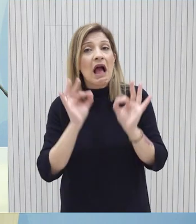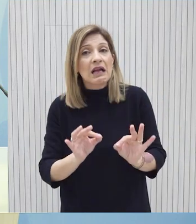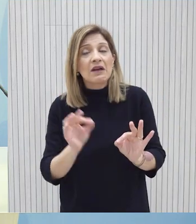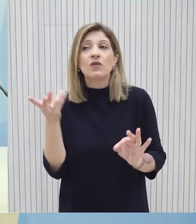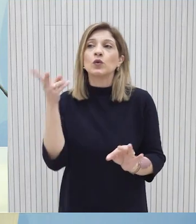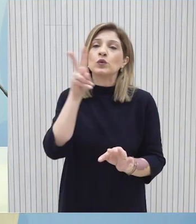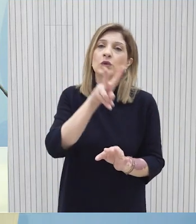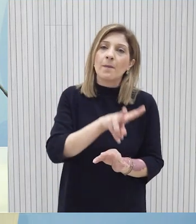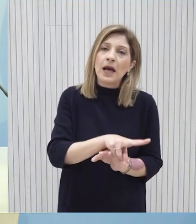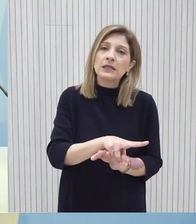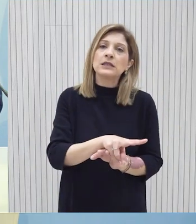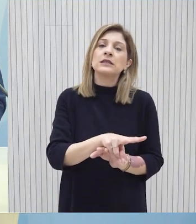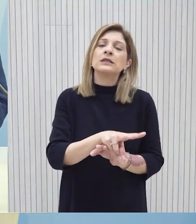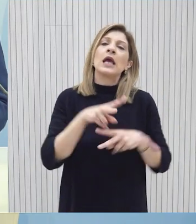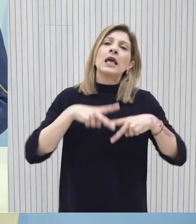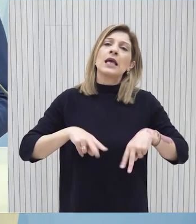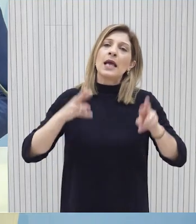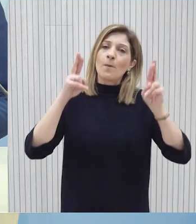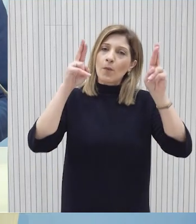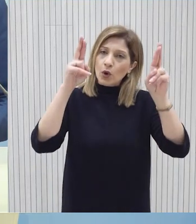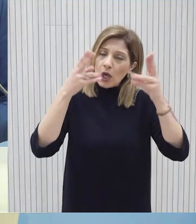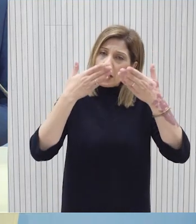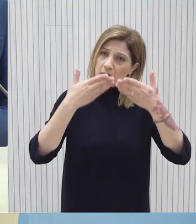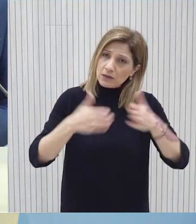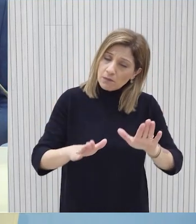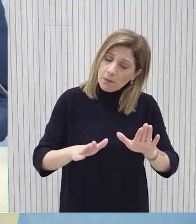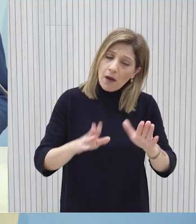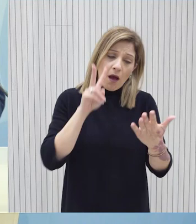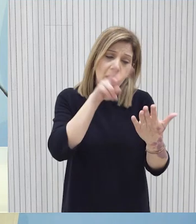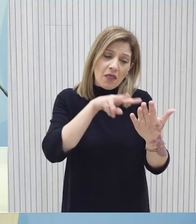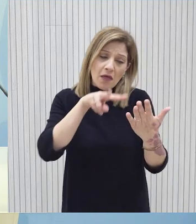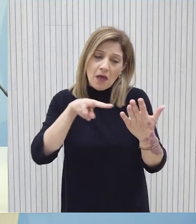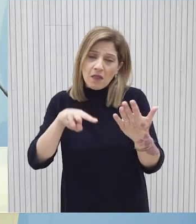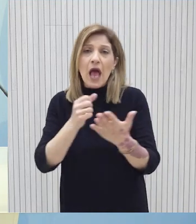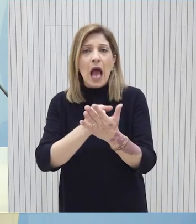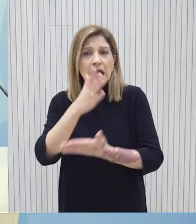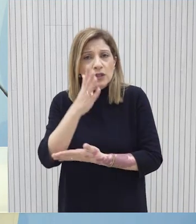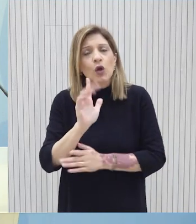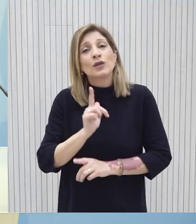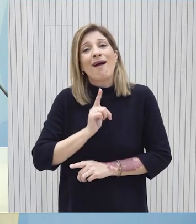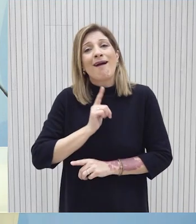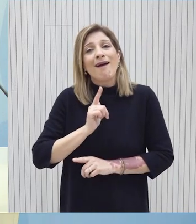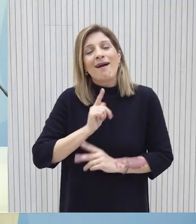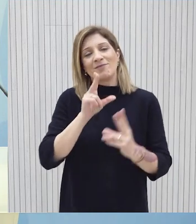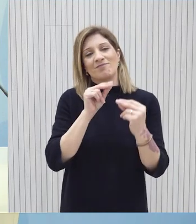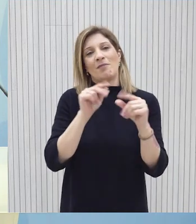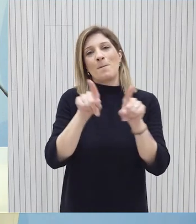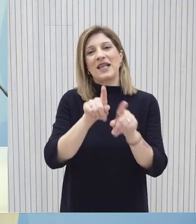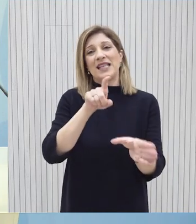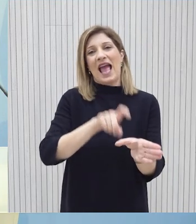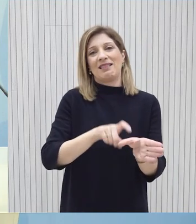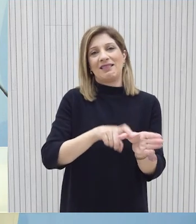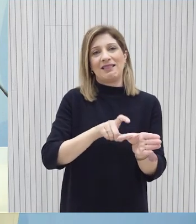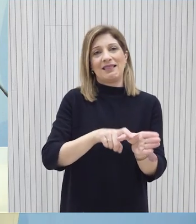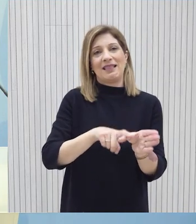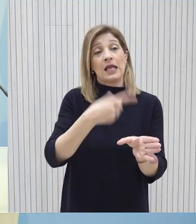Αντιλαμβάνεστε ότι το Υπουργείο Ενέργειας έχει προβεί στις πρώτες δικές του εκτιμήσεις αλλά είναι ζητήματα το οποίο θα συζητηθούν και με την κοινοπραξία τώρα που